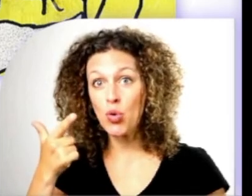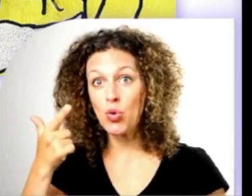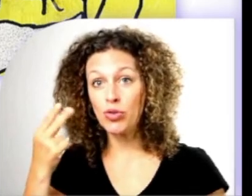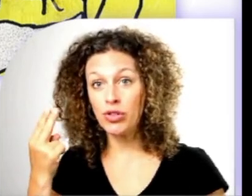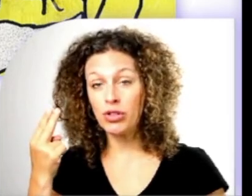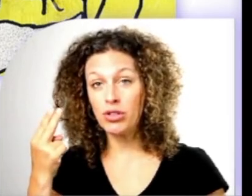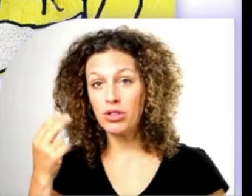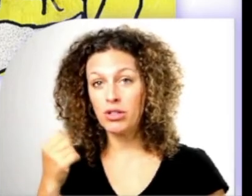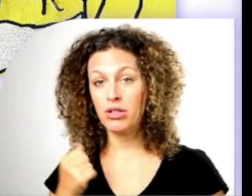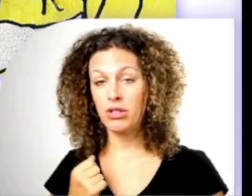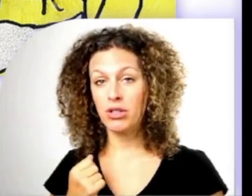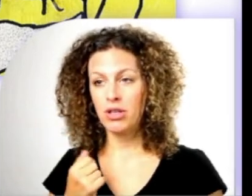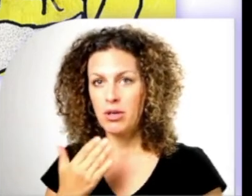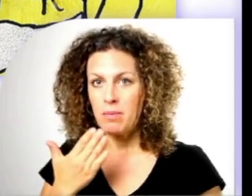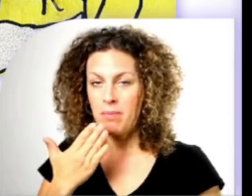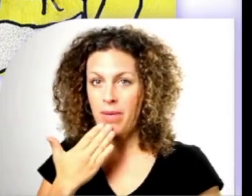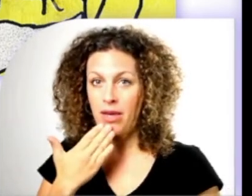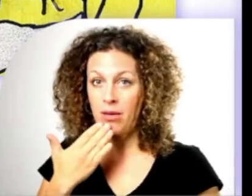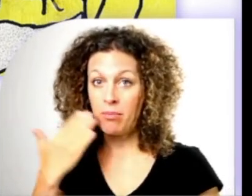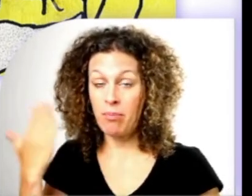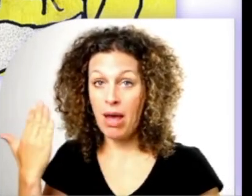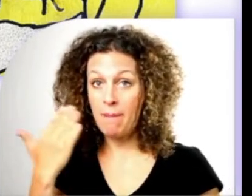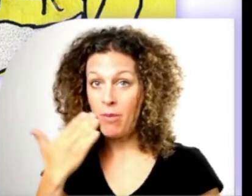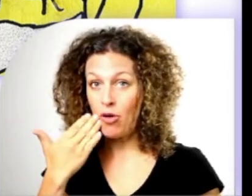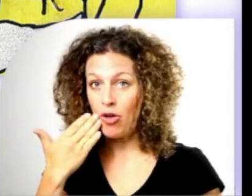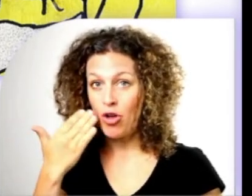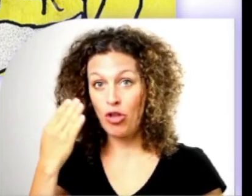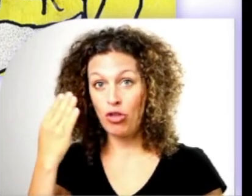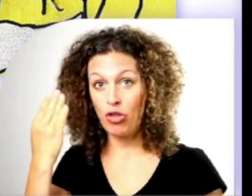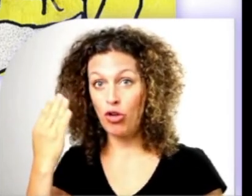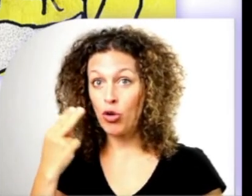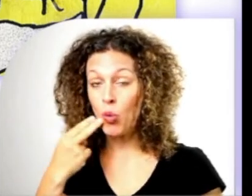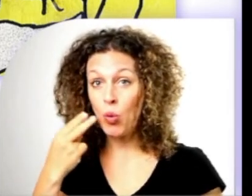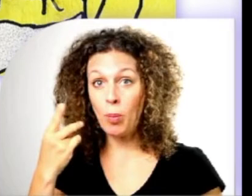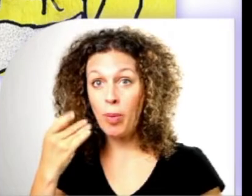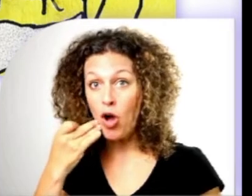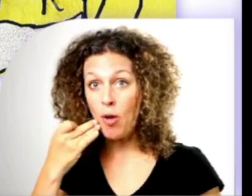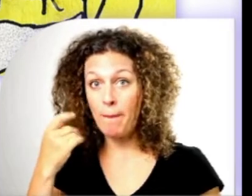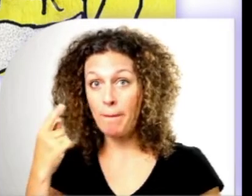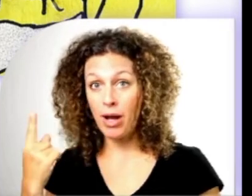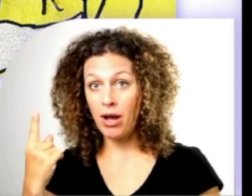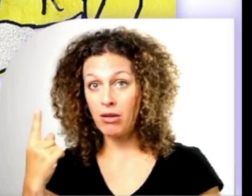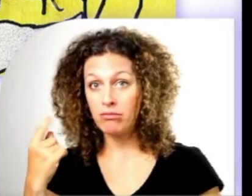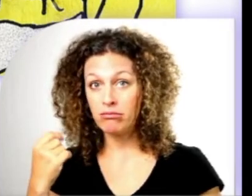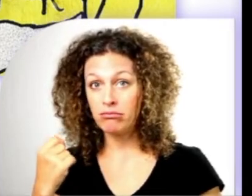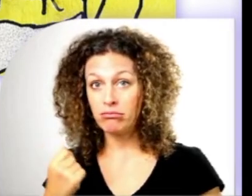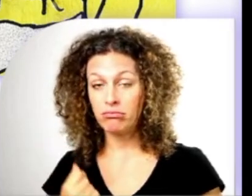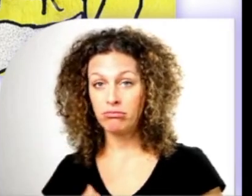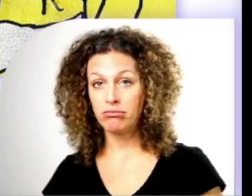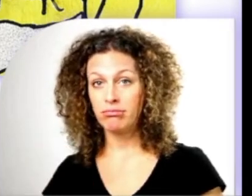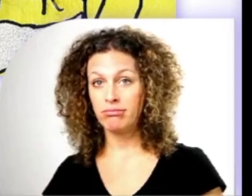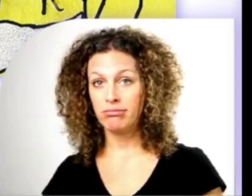chose. Mais maman ne comprend pas.